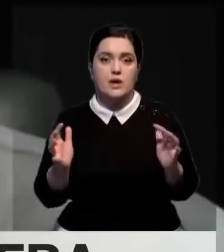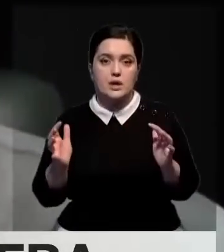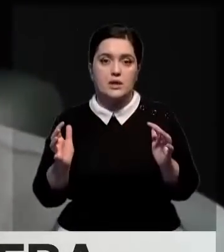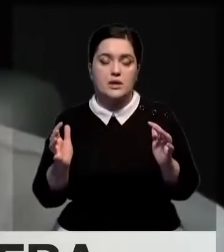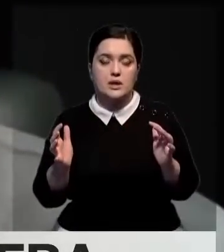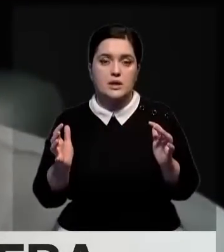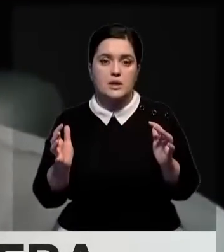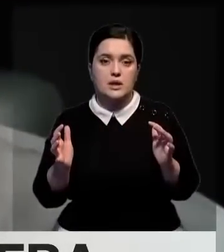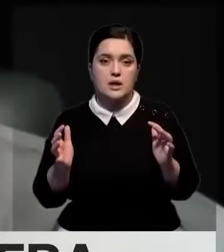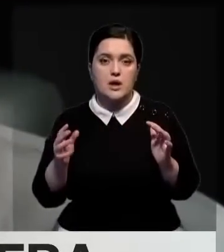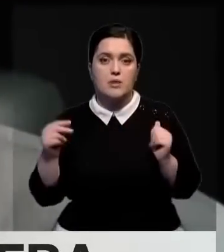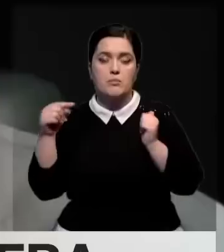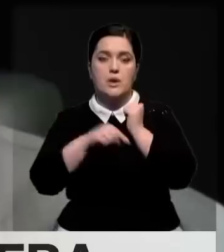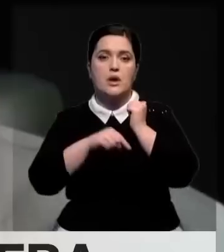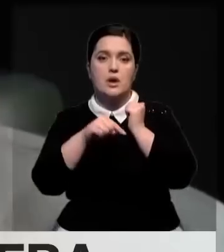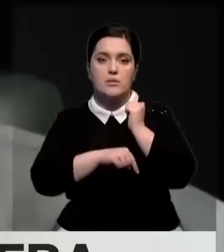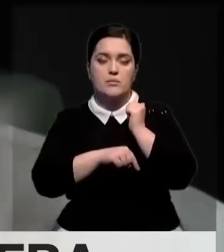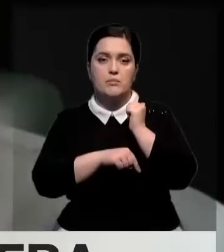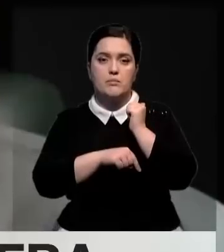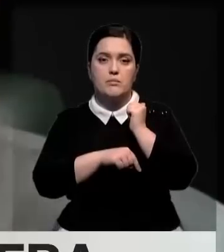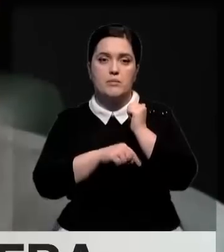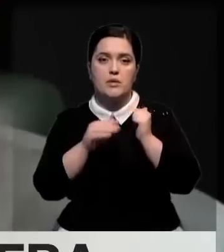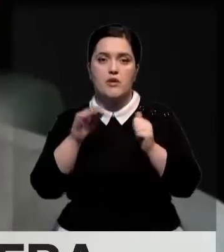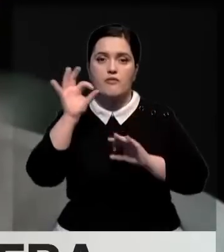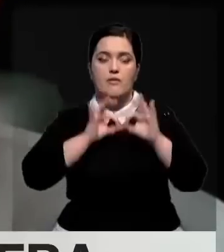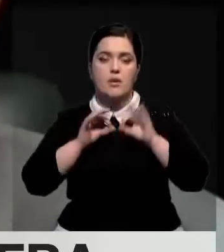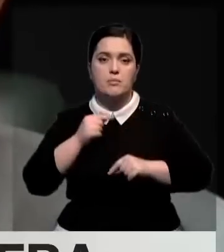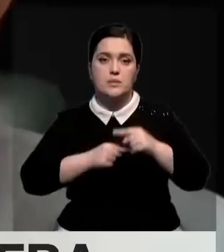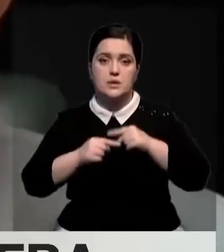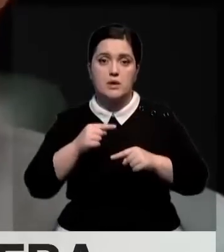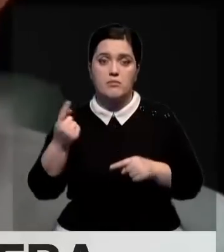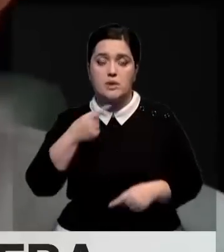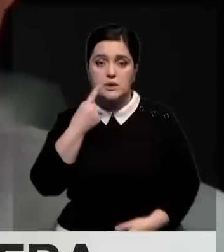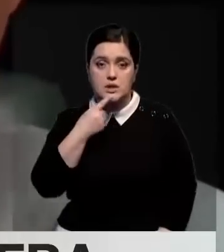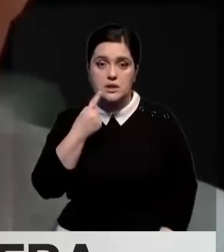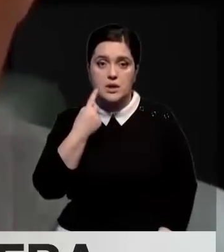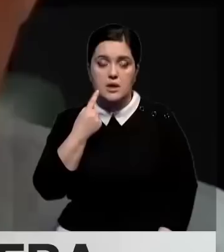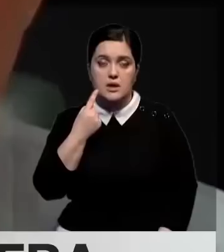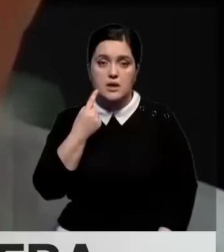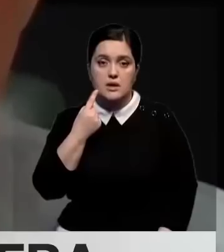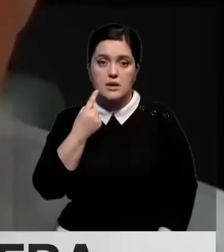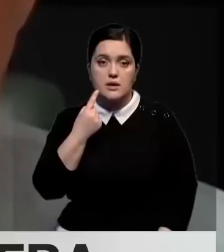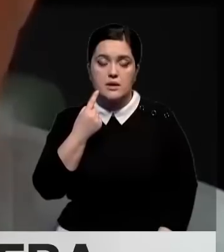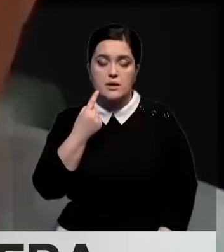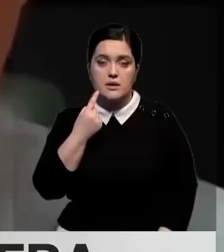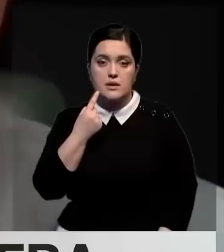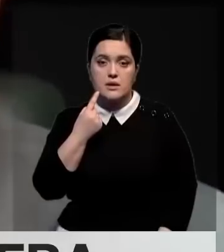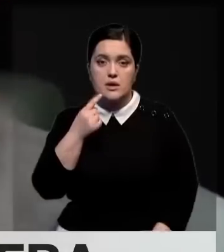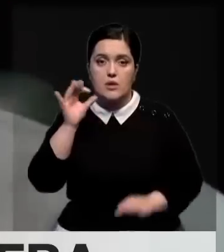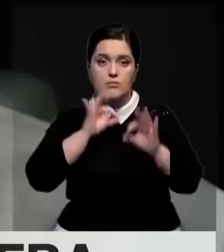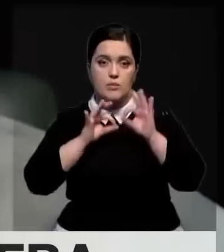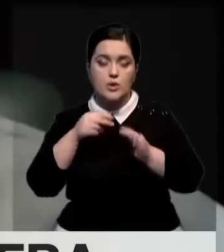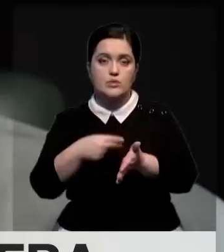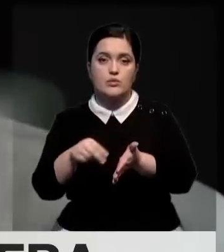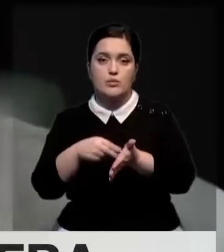коррумпированный криминальный фарм-бизнес. Он об этом сказал. И одно из проявлений – это лекарства,